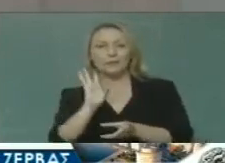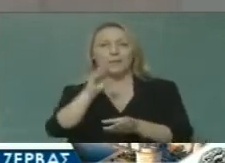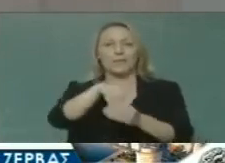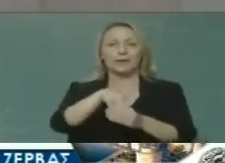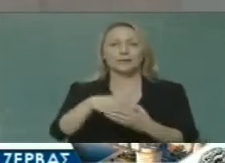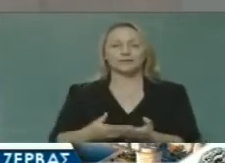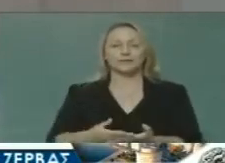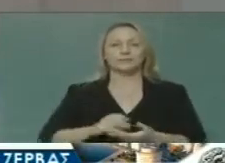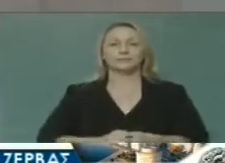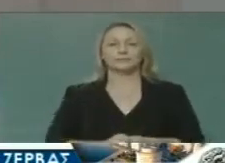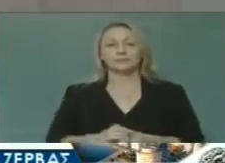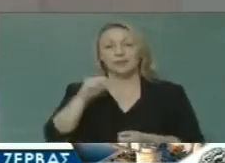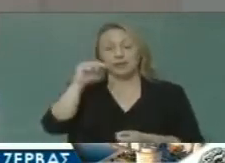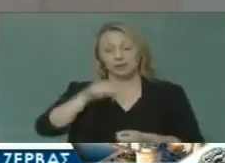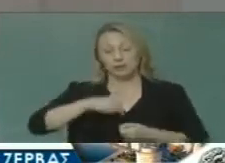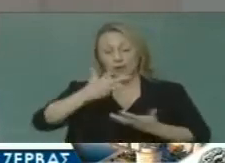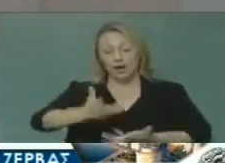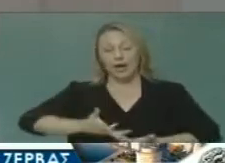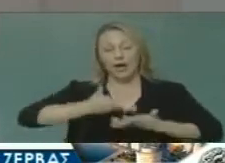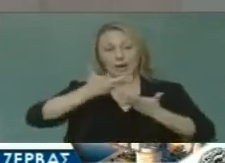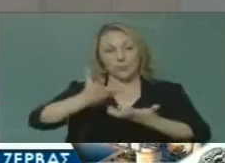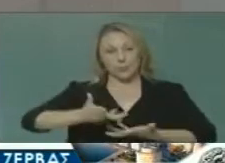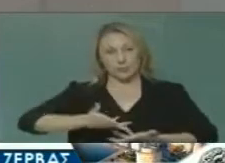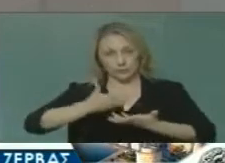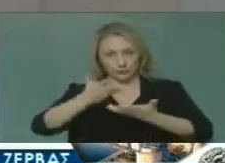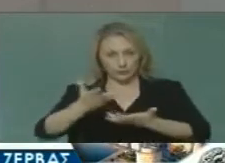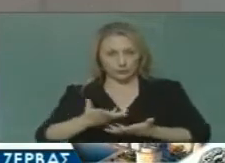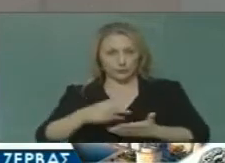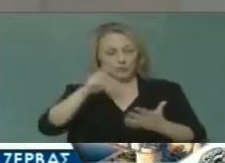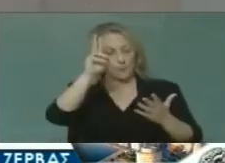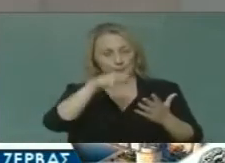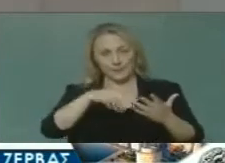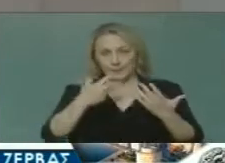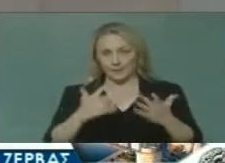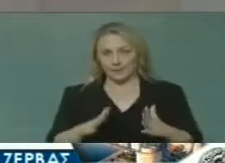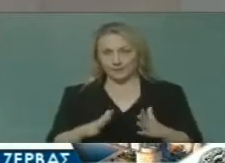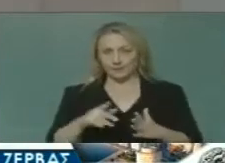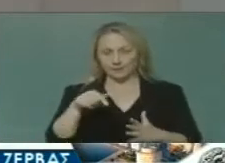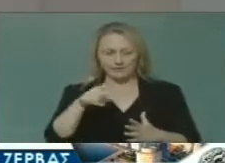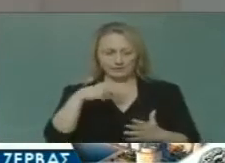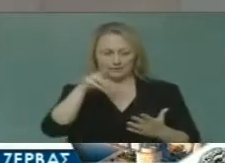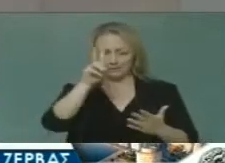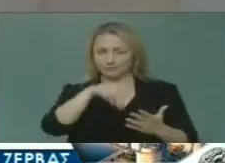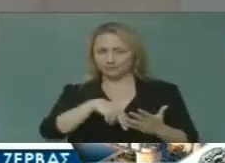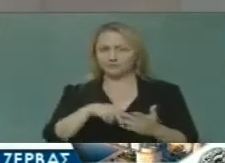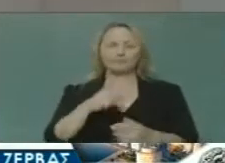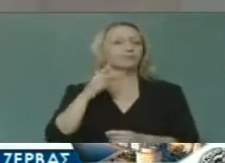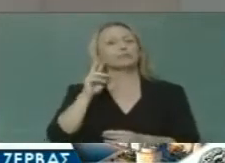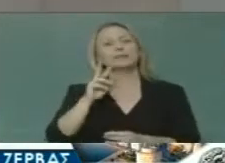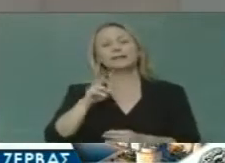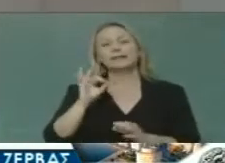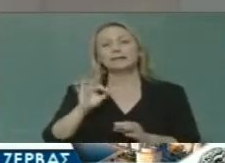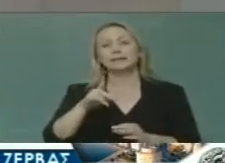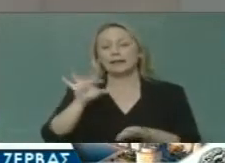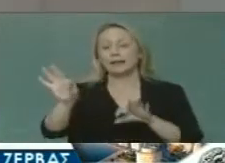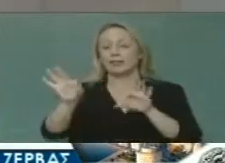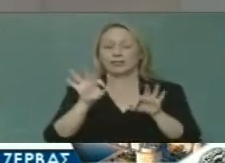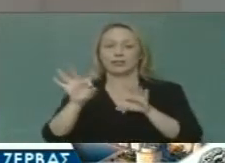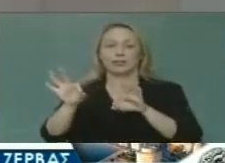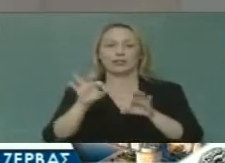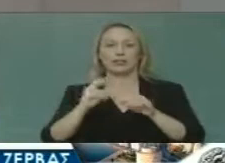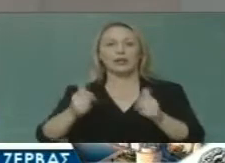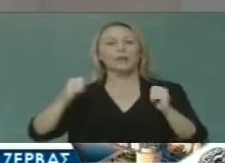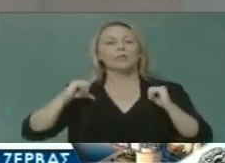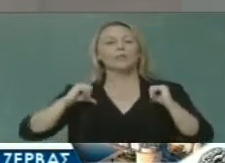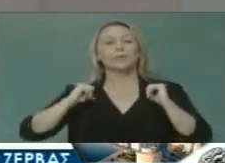Στον παρόντο απολογισμό όπως είδατε από αυτό που έχετε στα χέρια σας επιλέξαμε να προωσιάσουμε μερικές πρωτοβουλίες